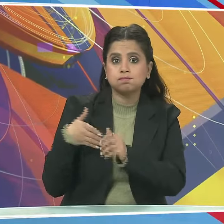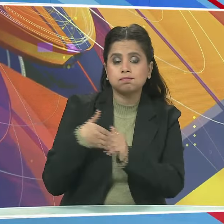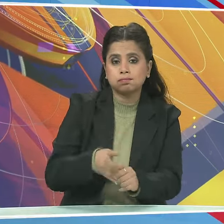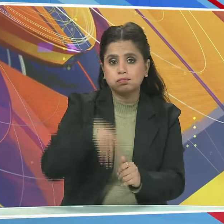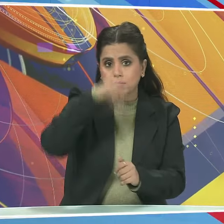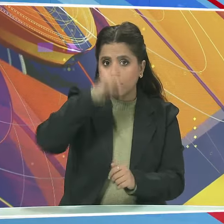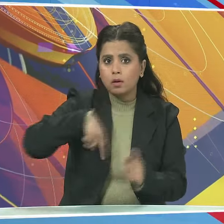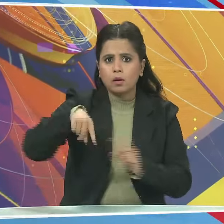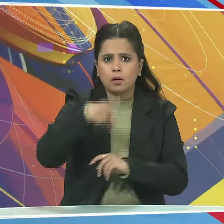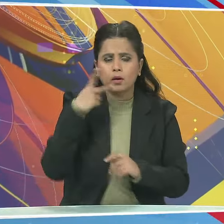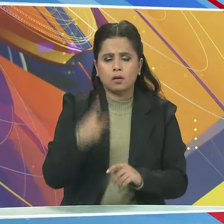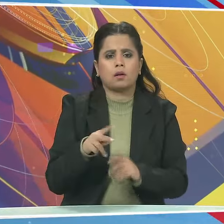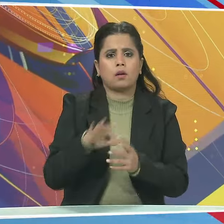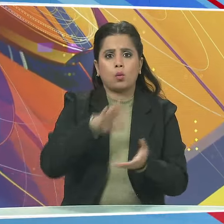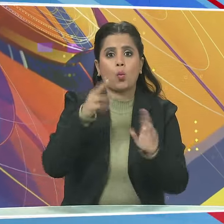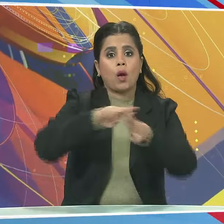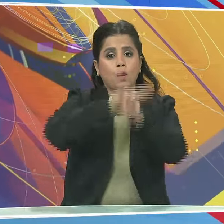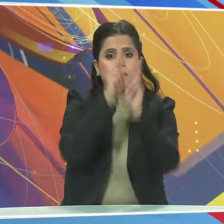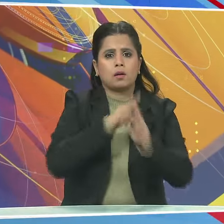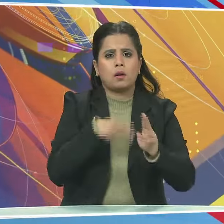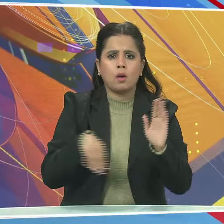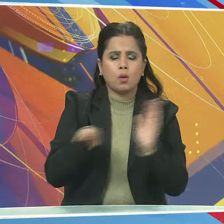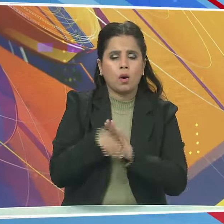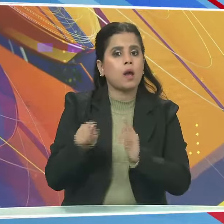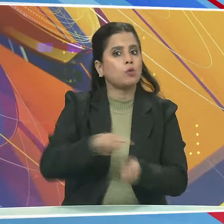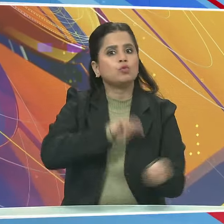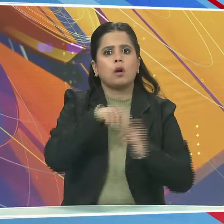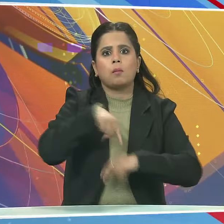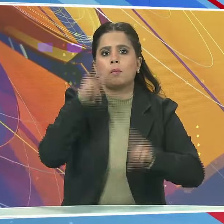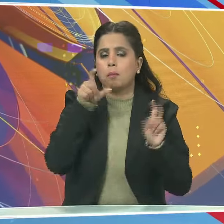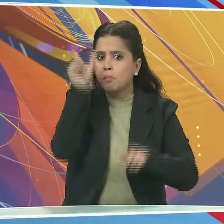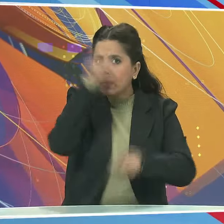भारत की जवी अंतराश्य यस्तर पर बदली है